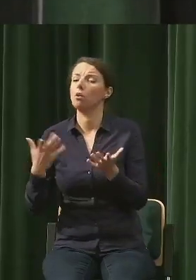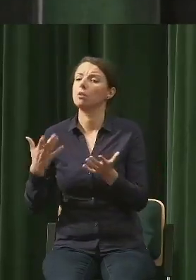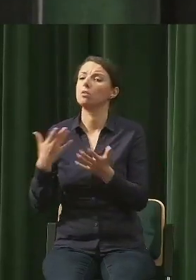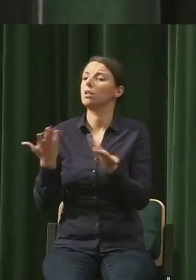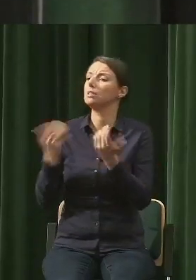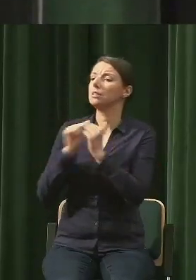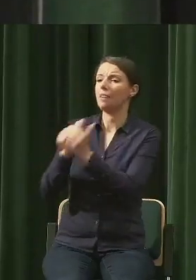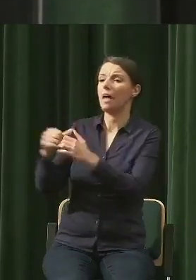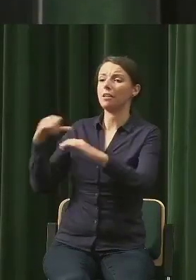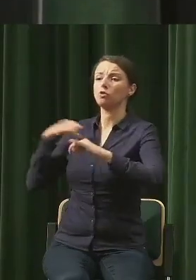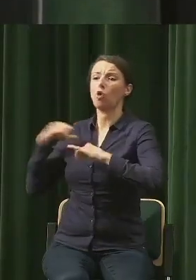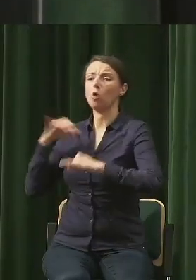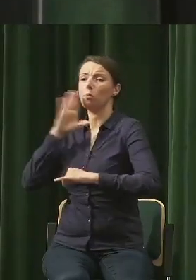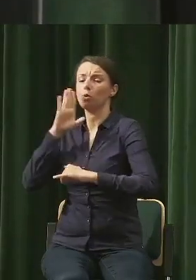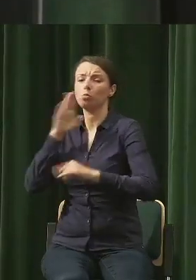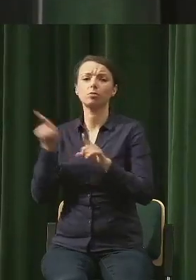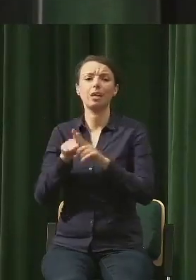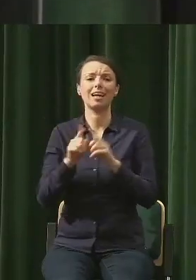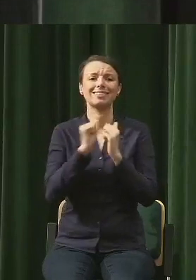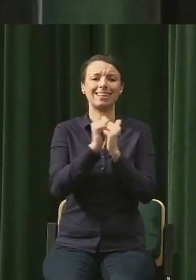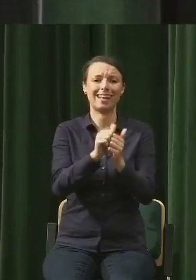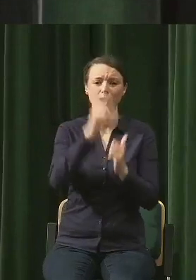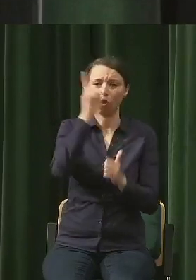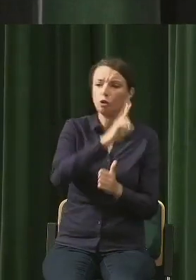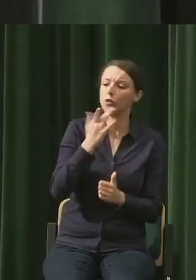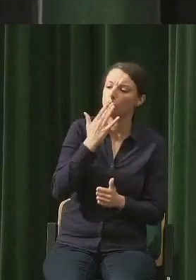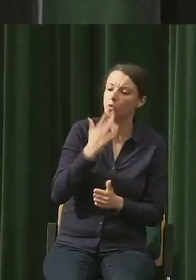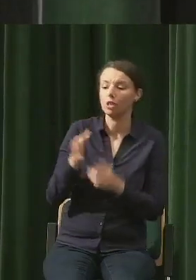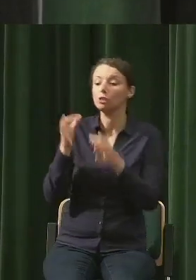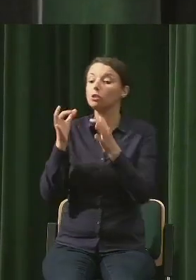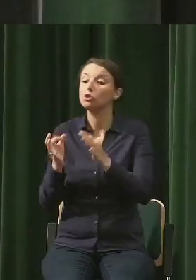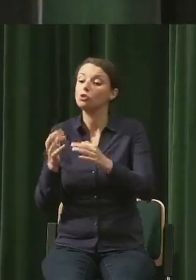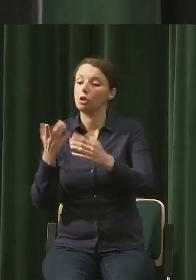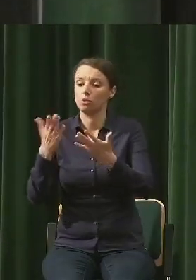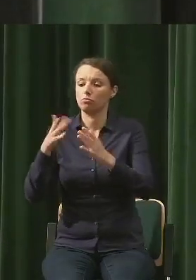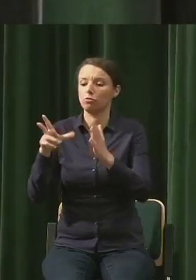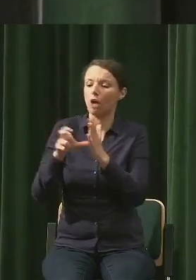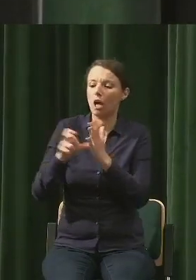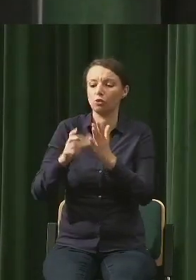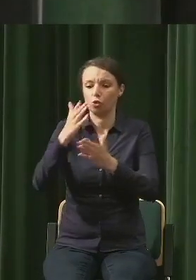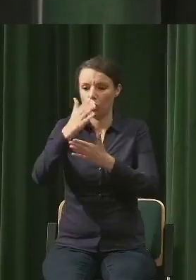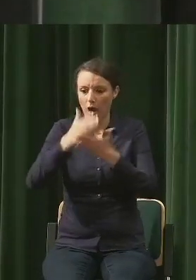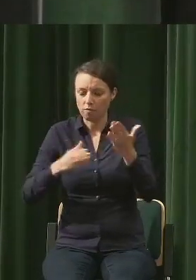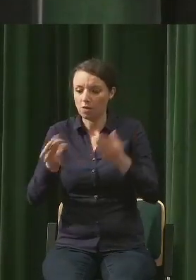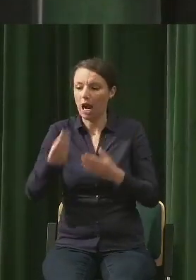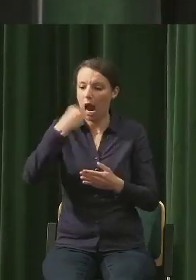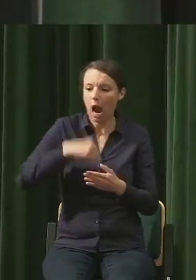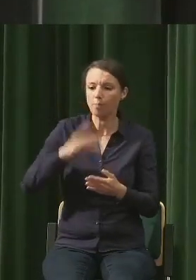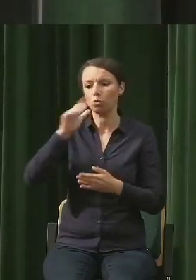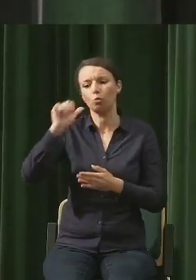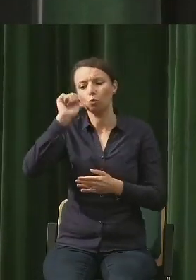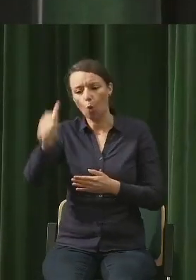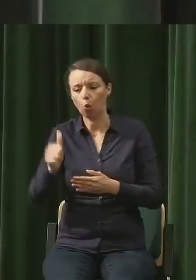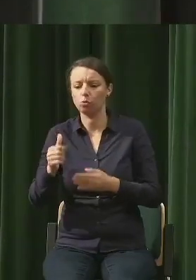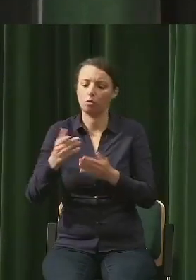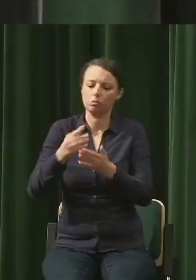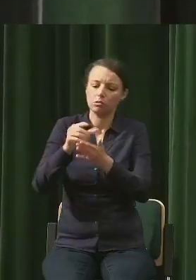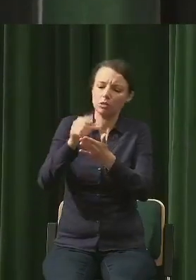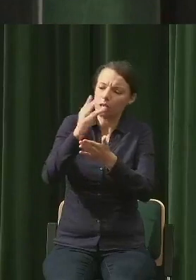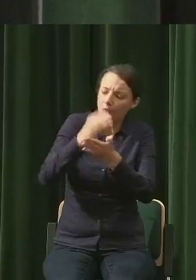a potem dopiero jutro zjesz drugi kawałek i tak dalej i tak dalej. Więc tutaj ekonomia stara się sobie z tym radzić, ale przepraszam, jeśli